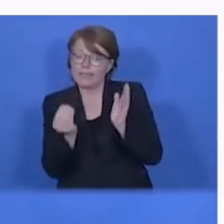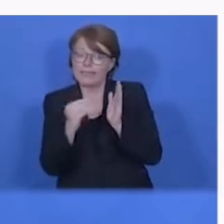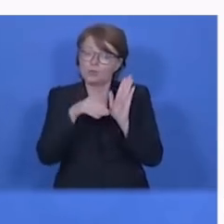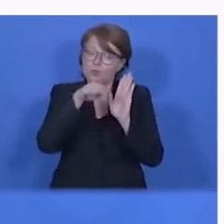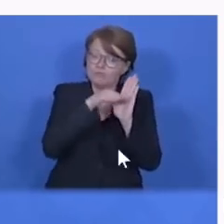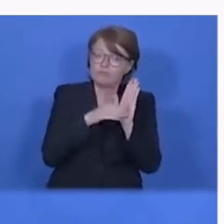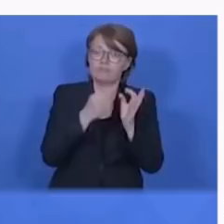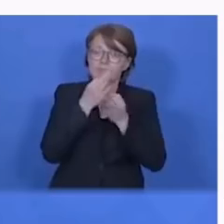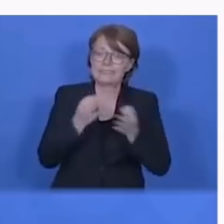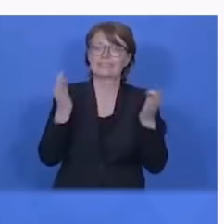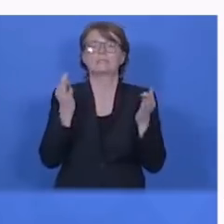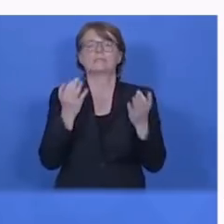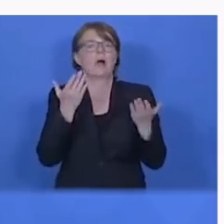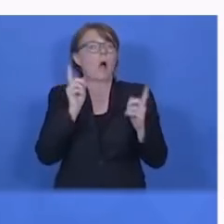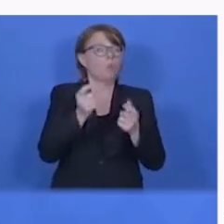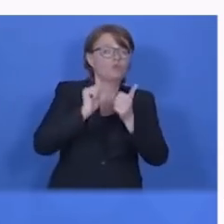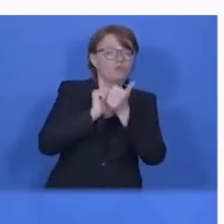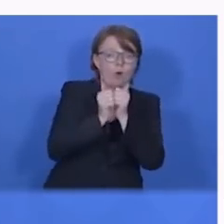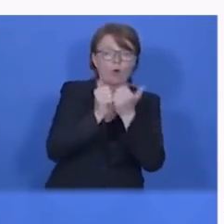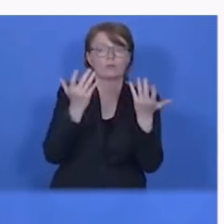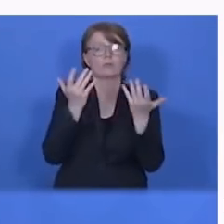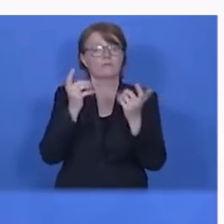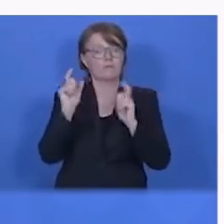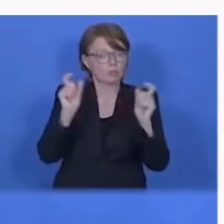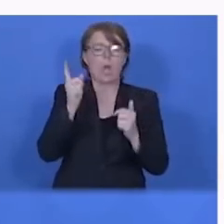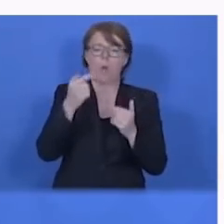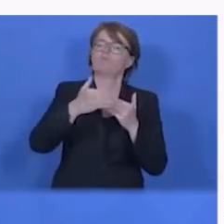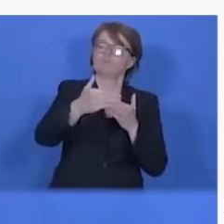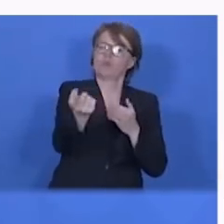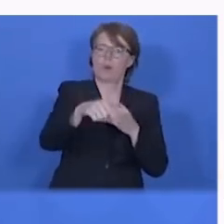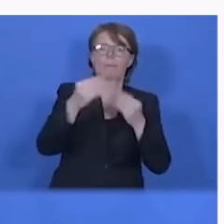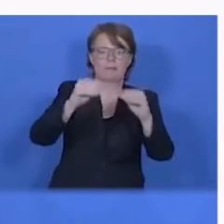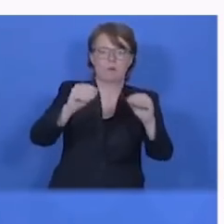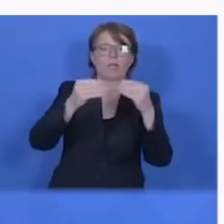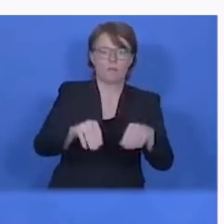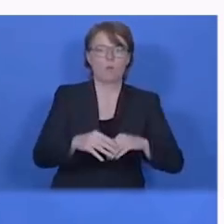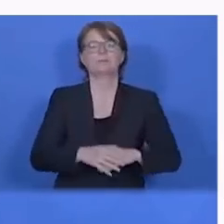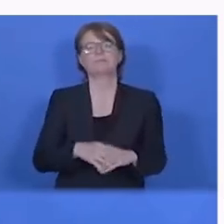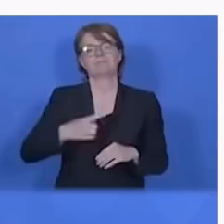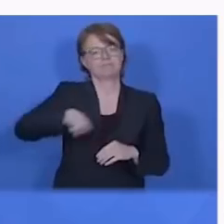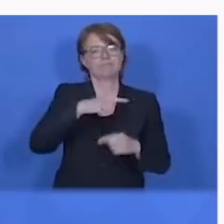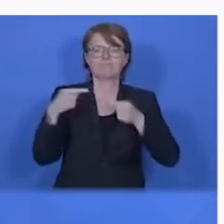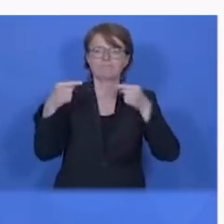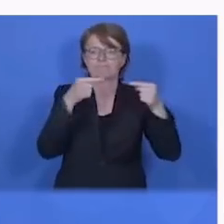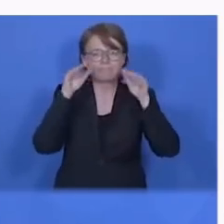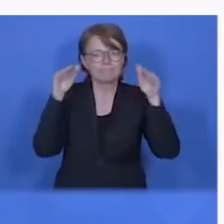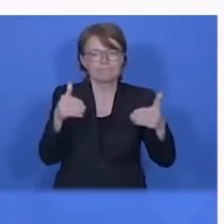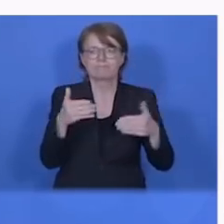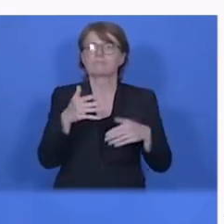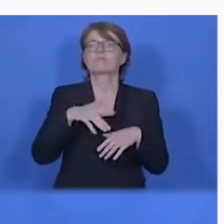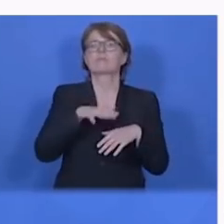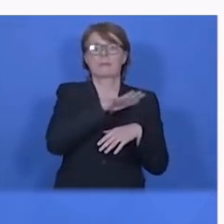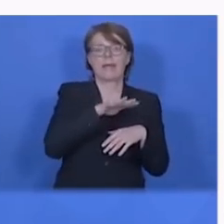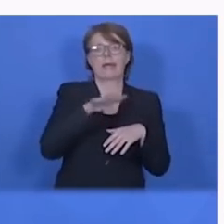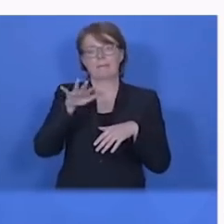صحبت هایی که کردن با توجه به کاهش نرخ ابتلا و فوتی ها یک سری تصمیم های